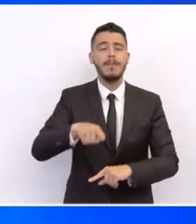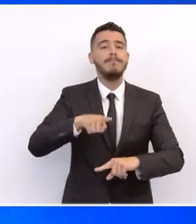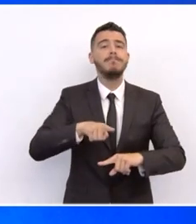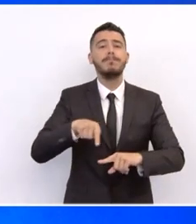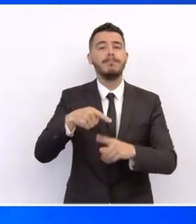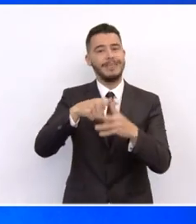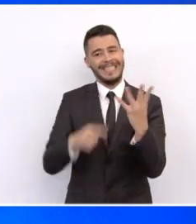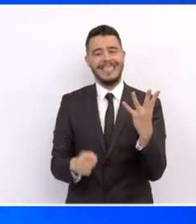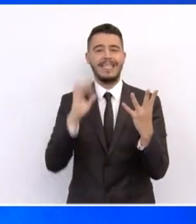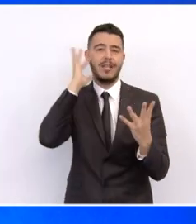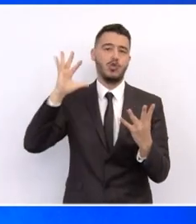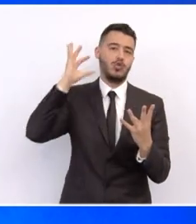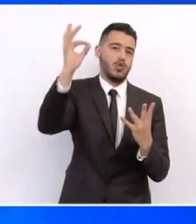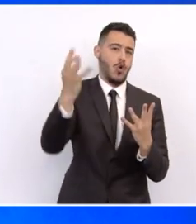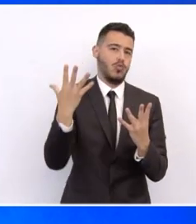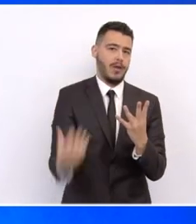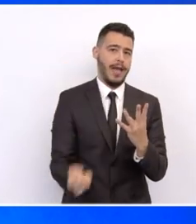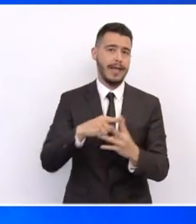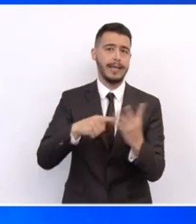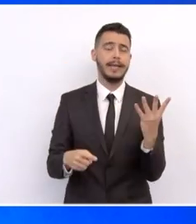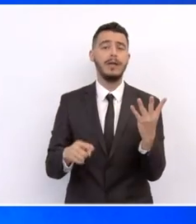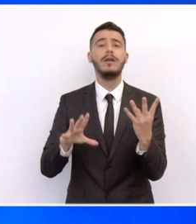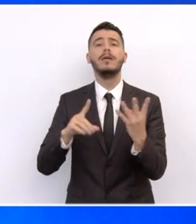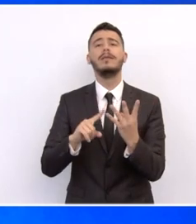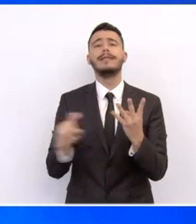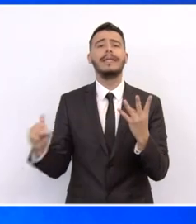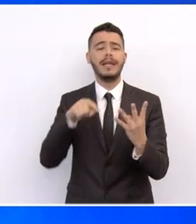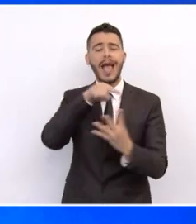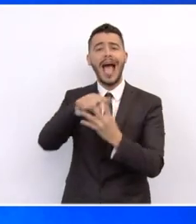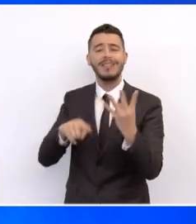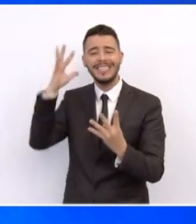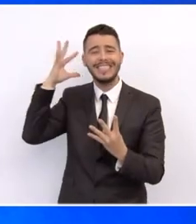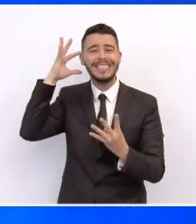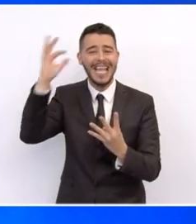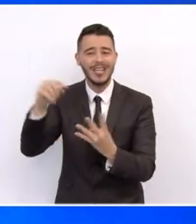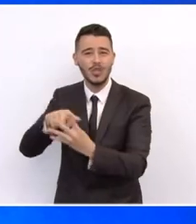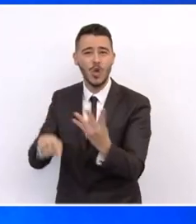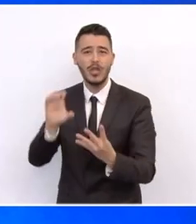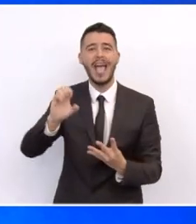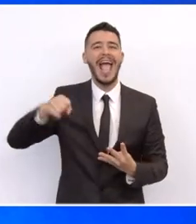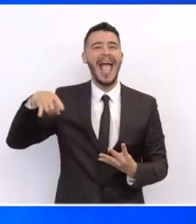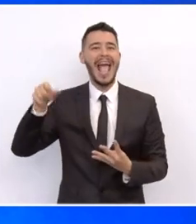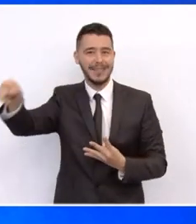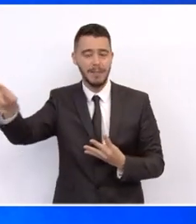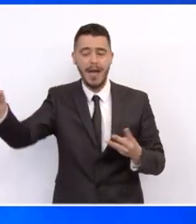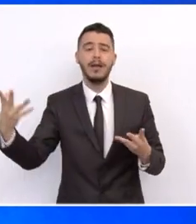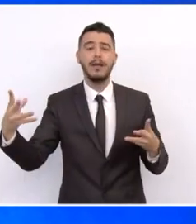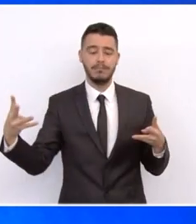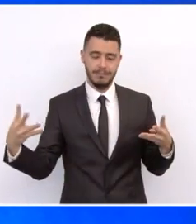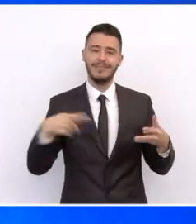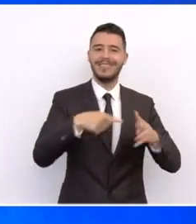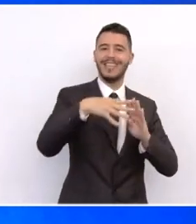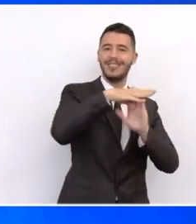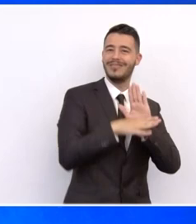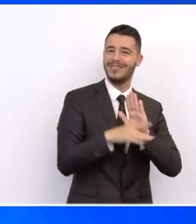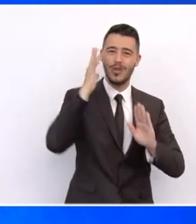τέσσερις στόχους πολιτικής οι οποίοι και αντιστοιχίζονται με τους τέσσερις βασικούς πυλώνες του σχεδίου Ελλάδα 2.0. Αναφέρω το στόχο πολιτικής